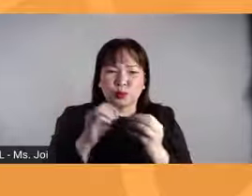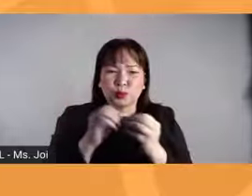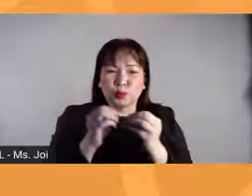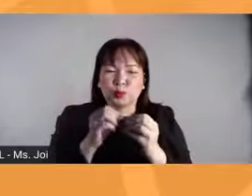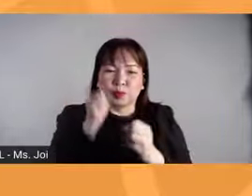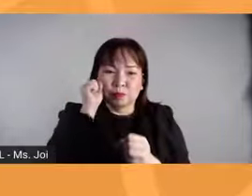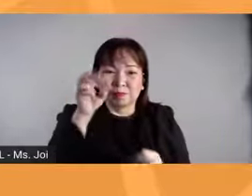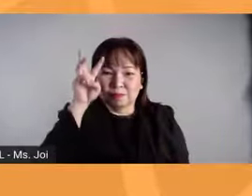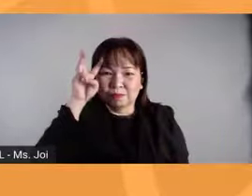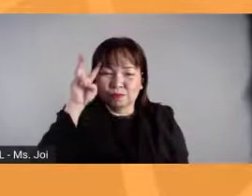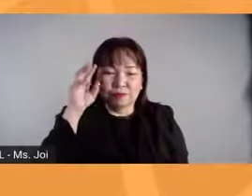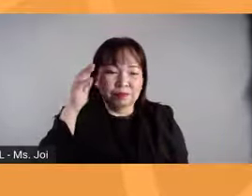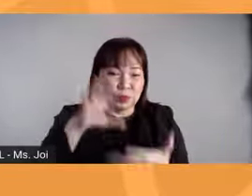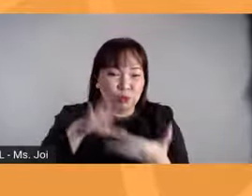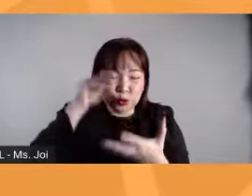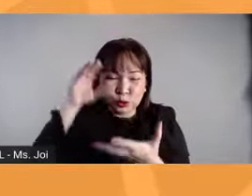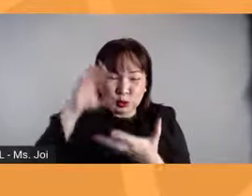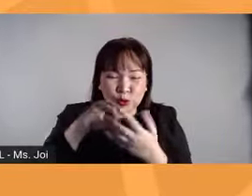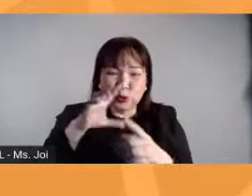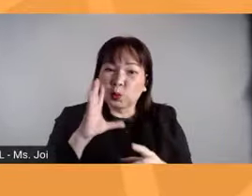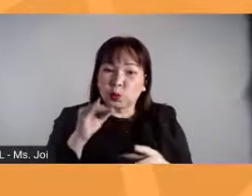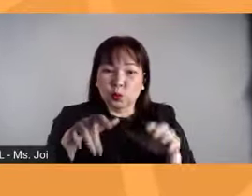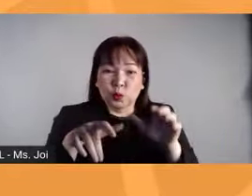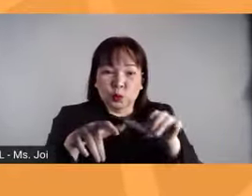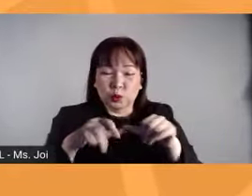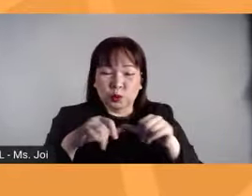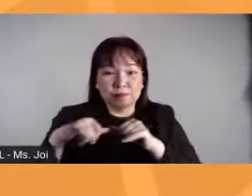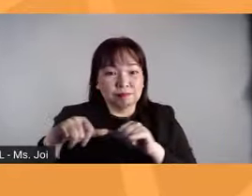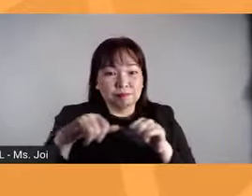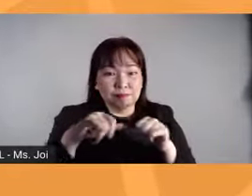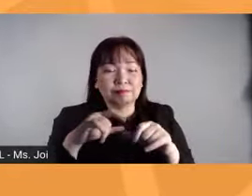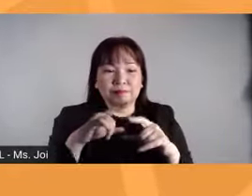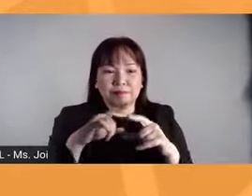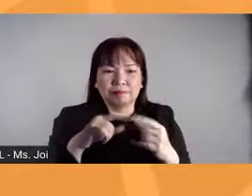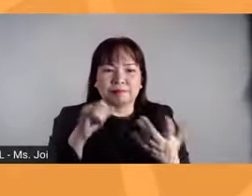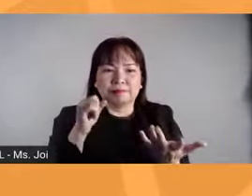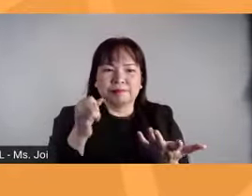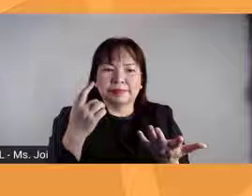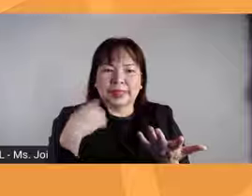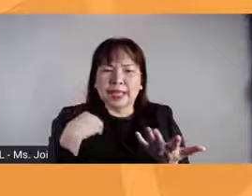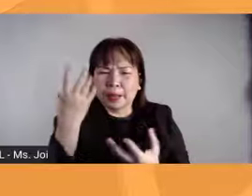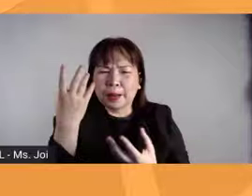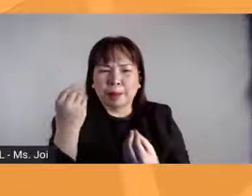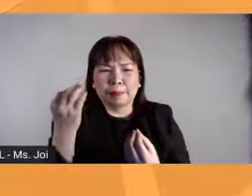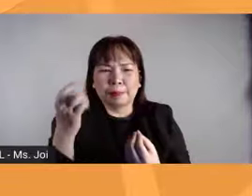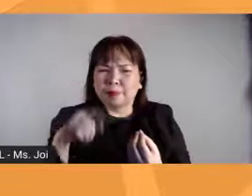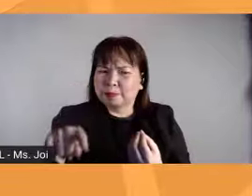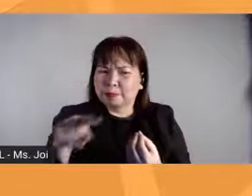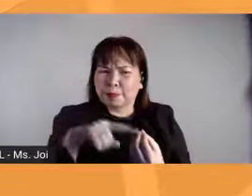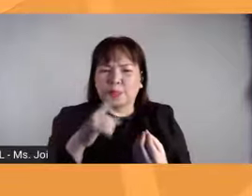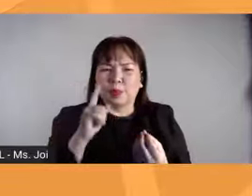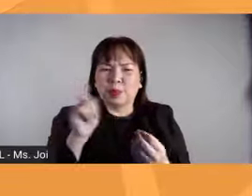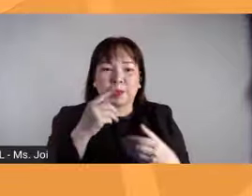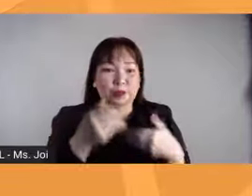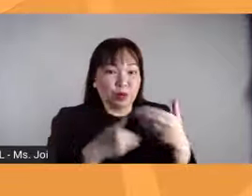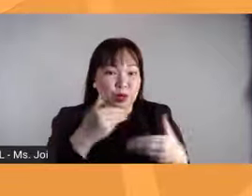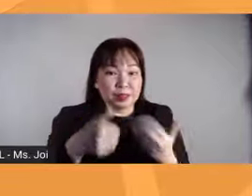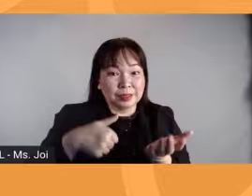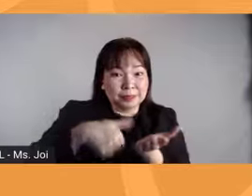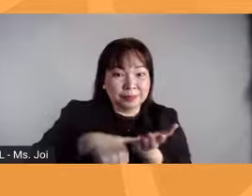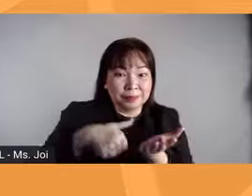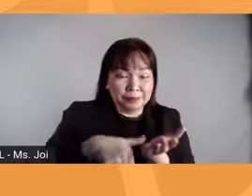ating mga persons with disabilities at mabigyan rin kayo ng napapanahong updates patungkol sa proseso ng eleksyon,